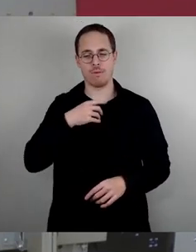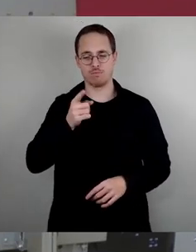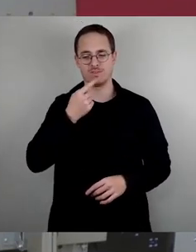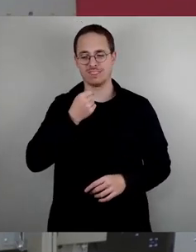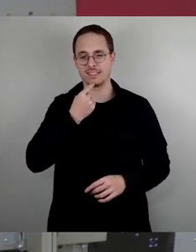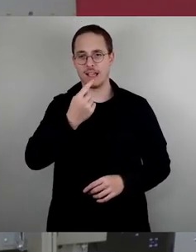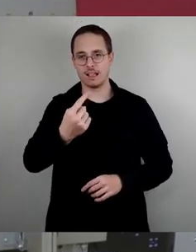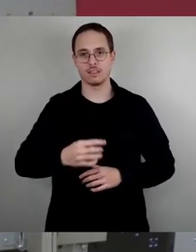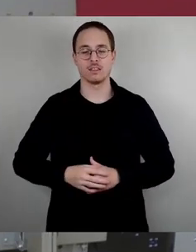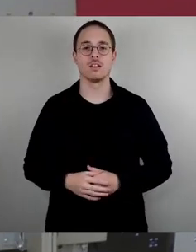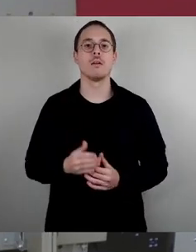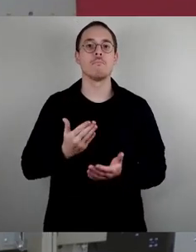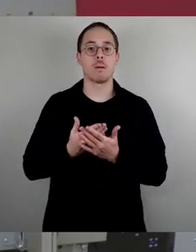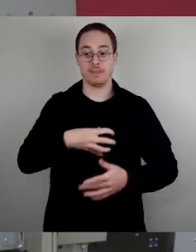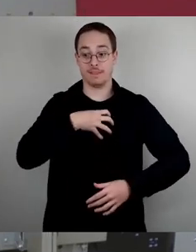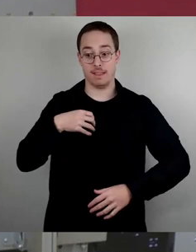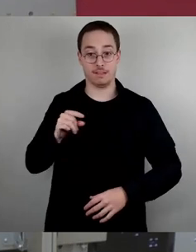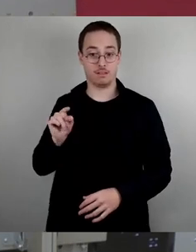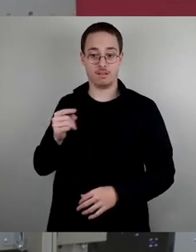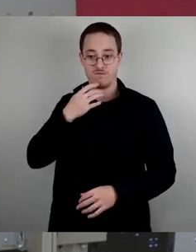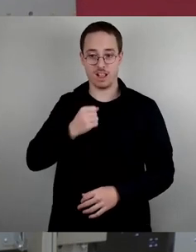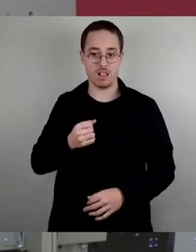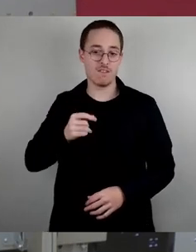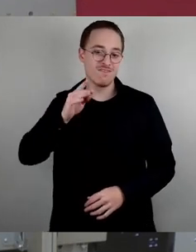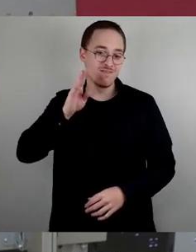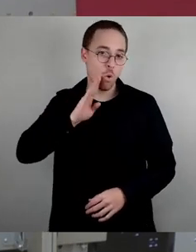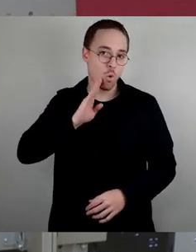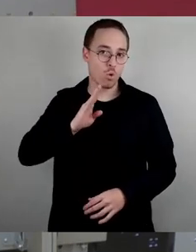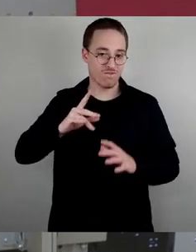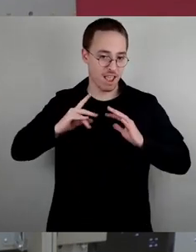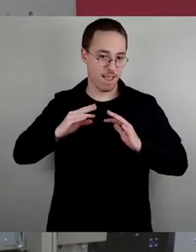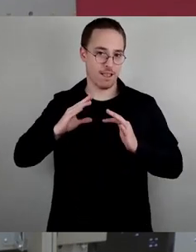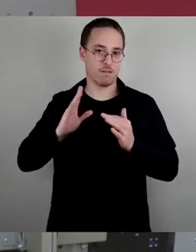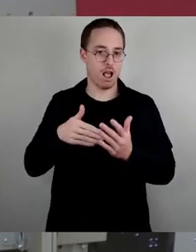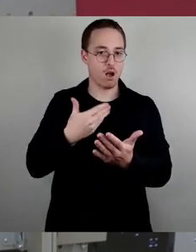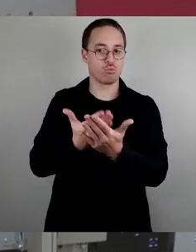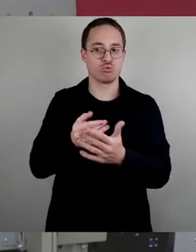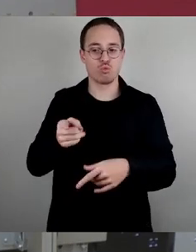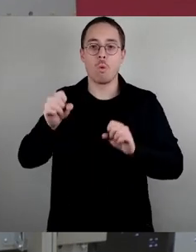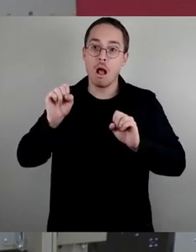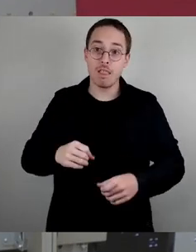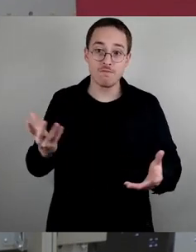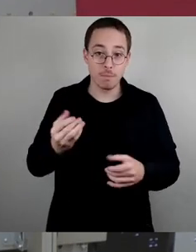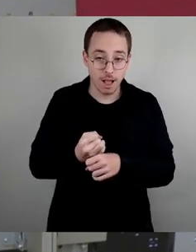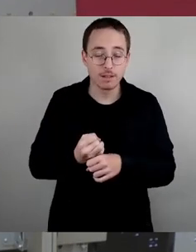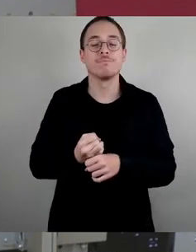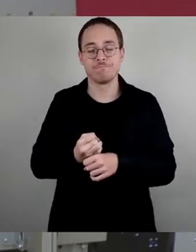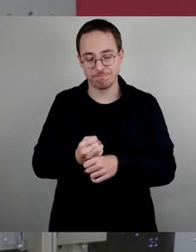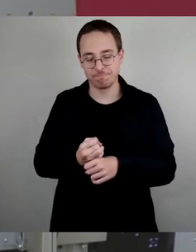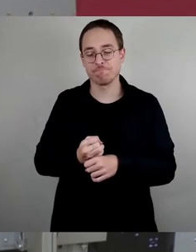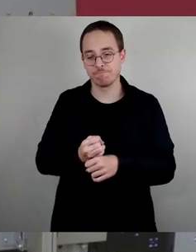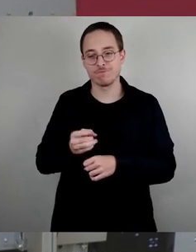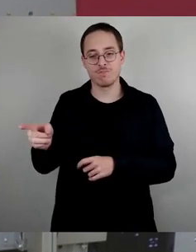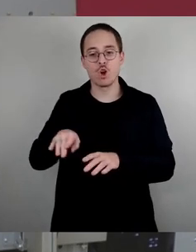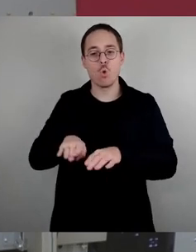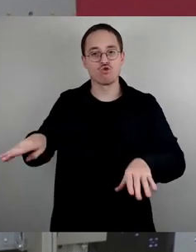in Dresden anbieten will, dass er ein Grundstück kauft, dort ein schönes Haus drauf baut, dann hat er 10 Wohnungen, die kann er vermieten als Airbnb, dann macht er immer noch